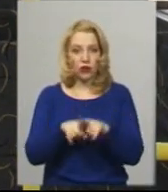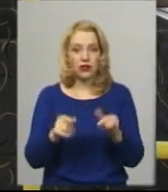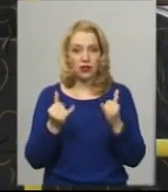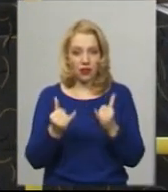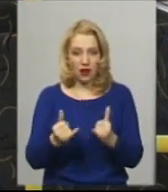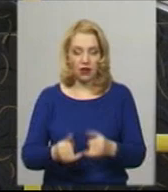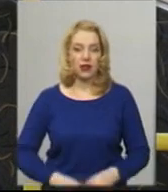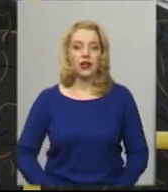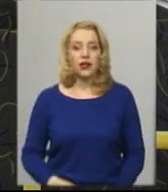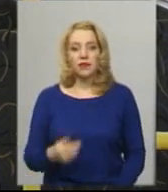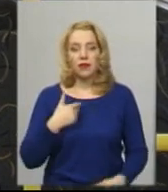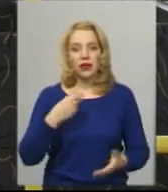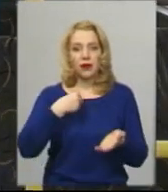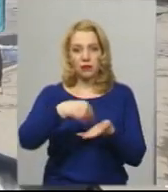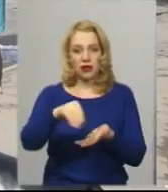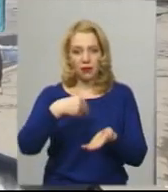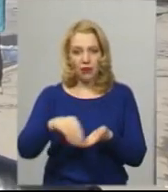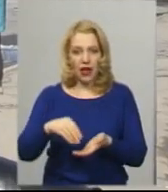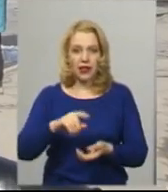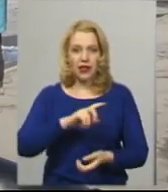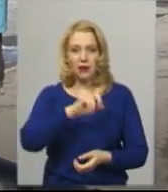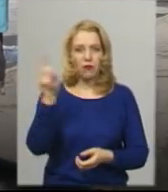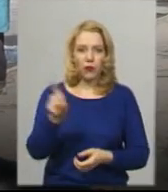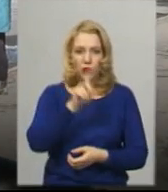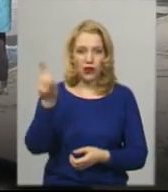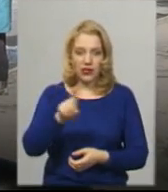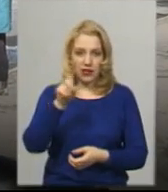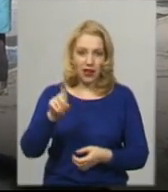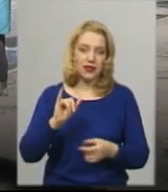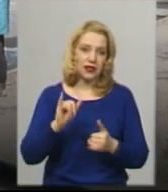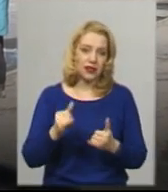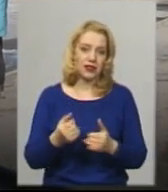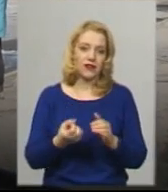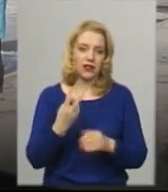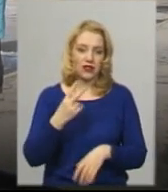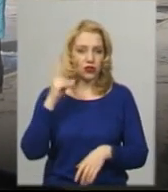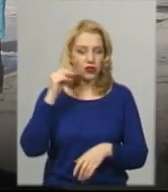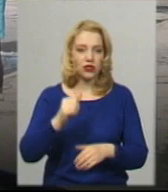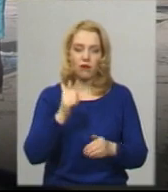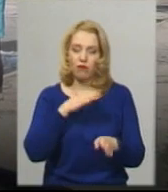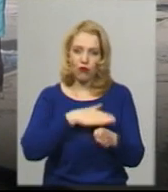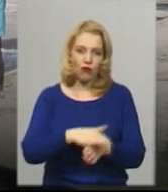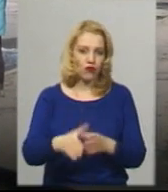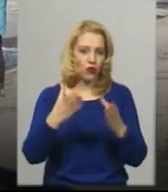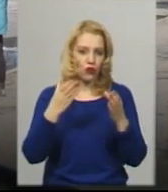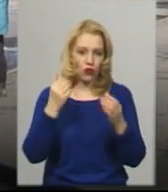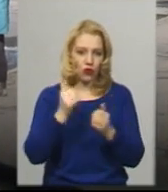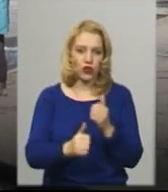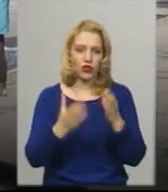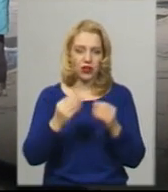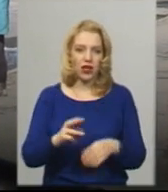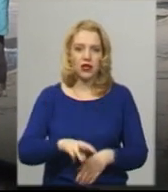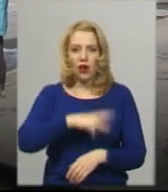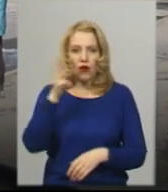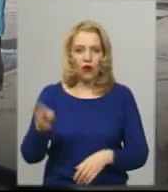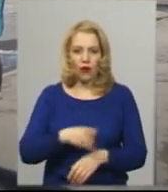Ми придбали пульовізатори і сьогодні з 18-го числа ми повністю кожний день опрацьовуємо